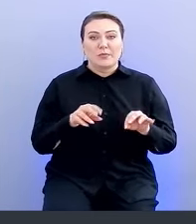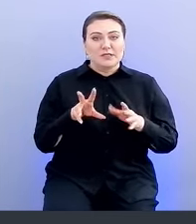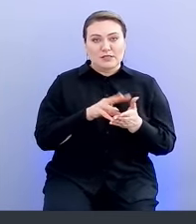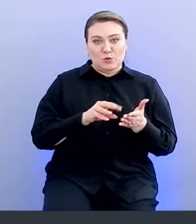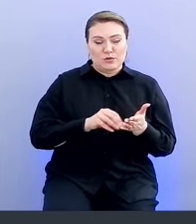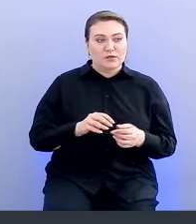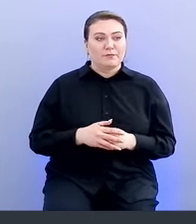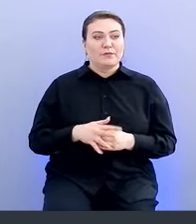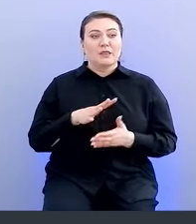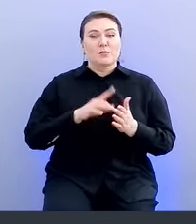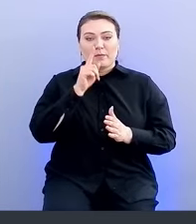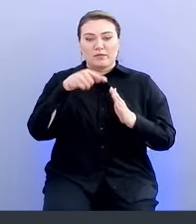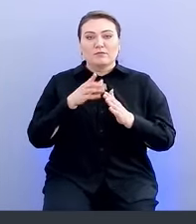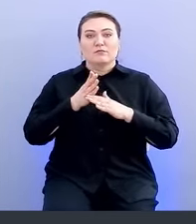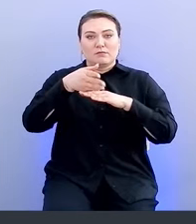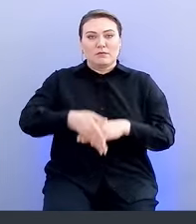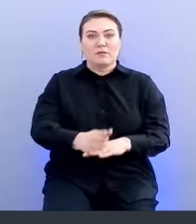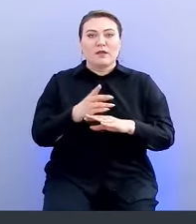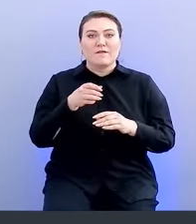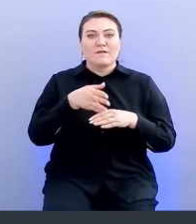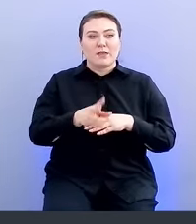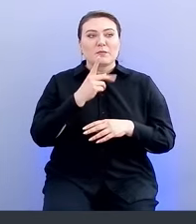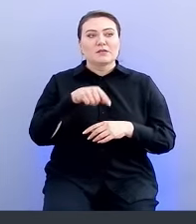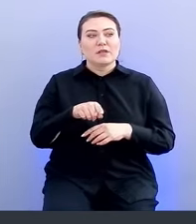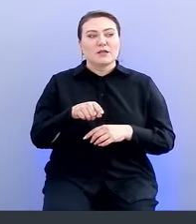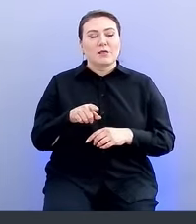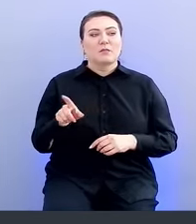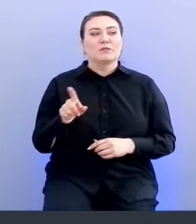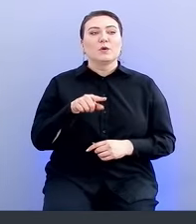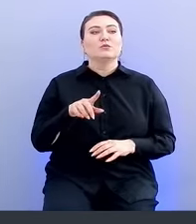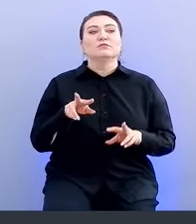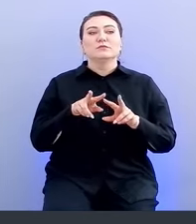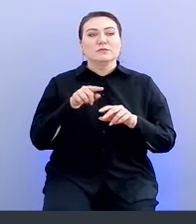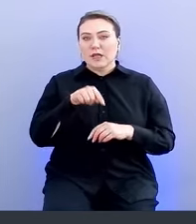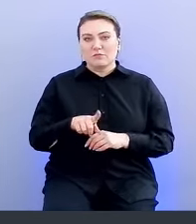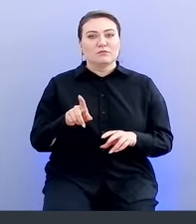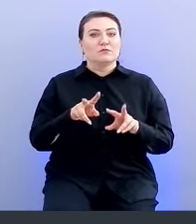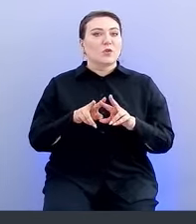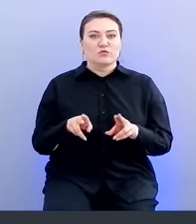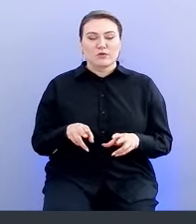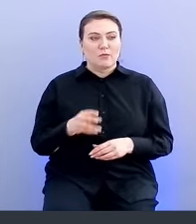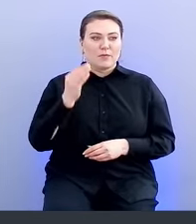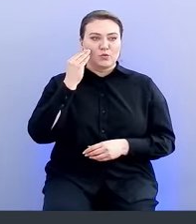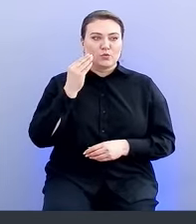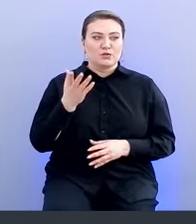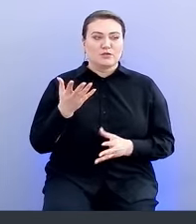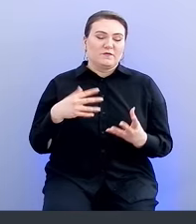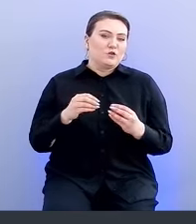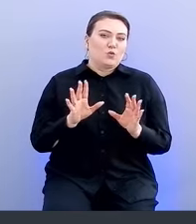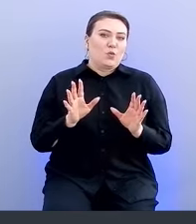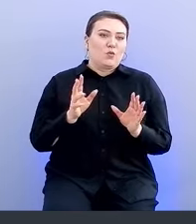Дальше можно провалиться, посмотреть ветки. То есть по веткам то же самое, по сути, все